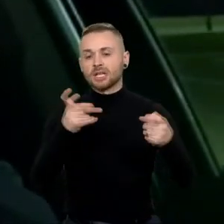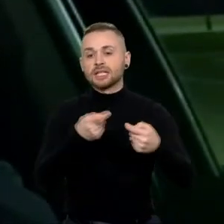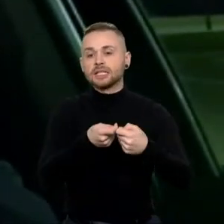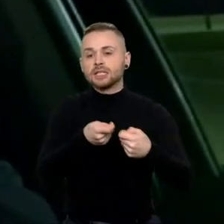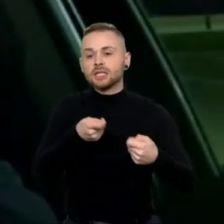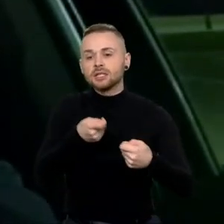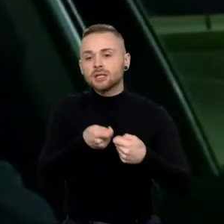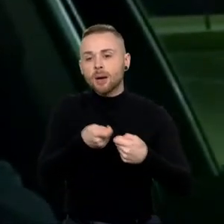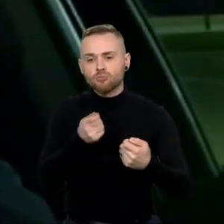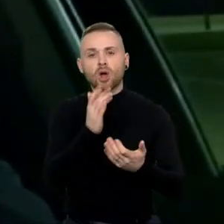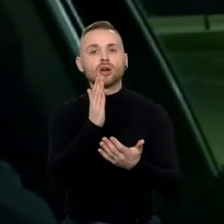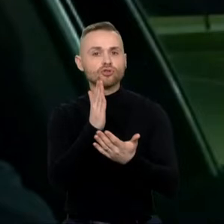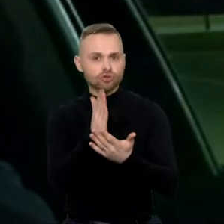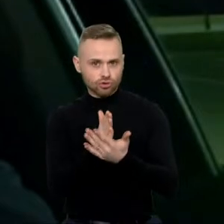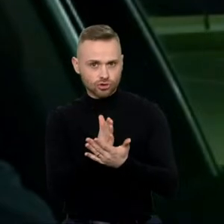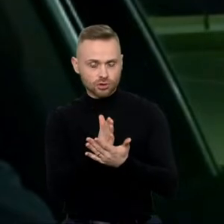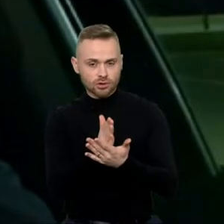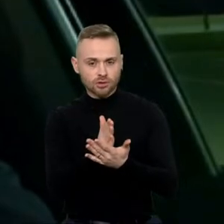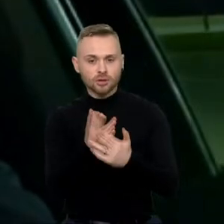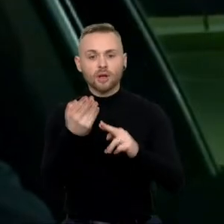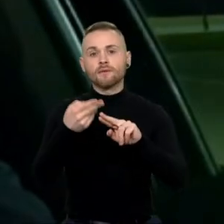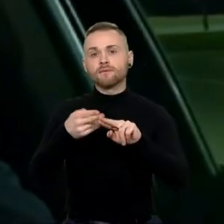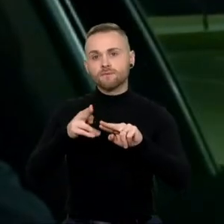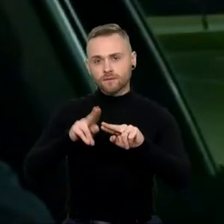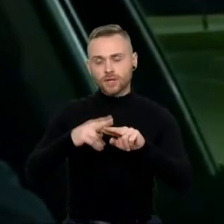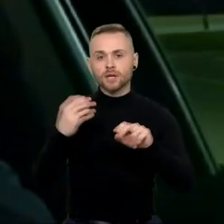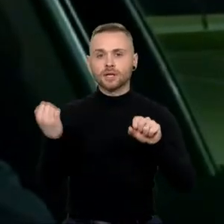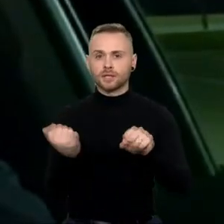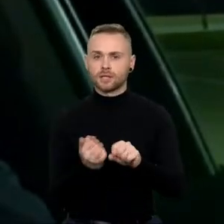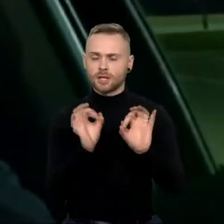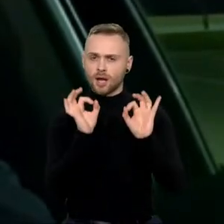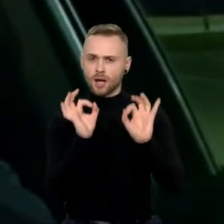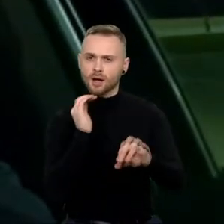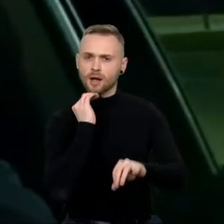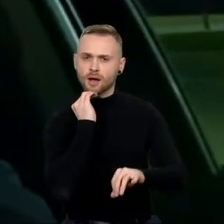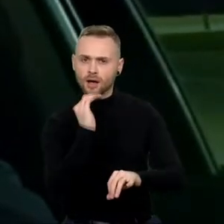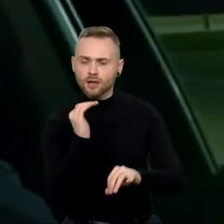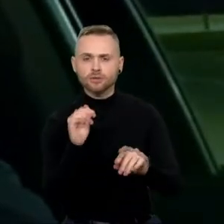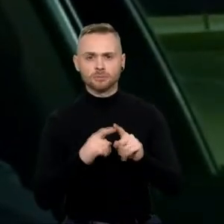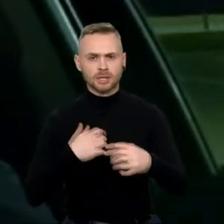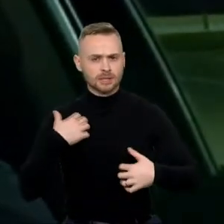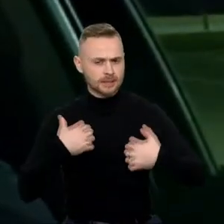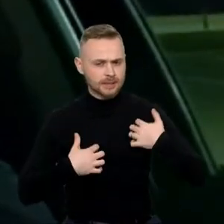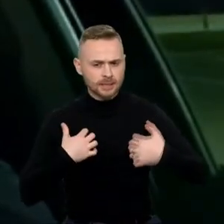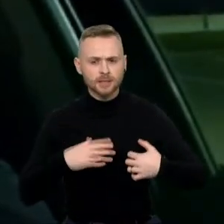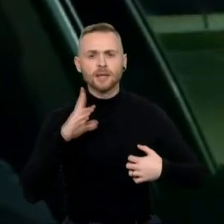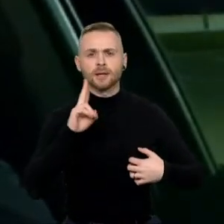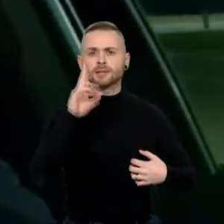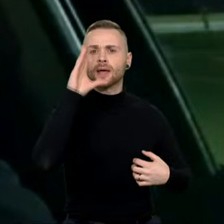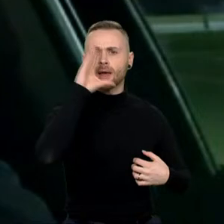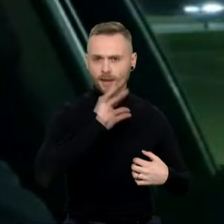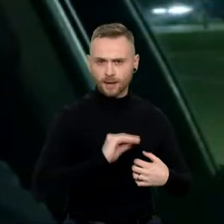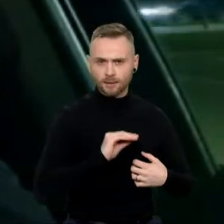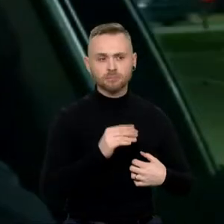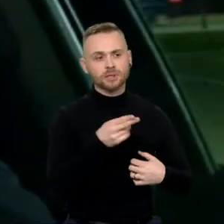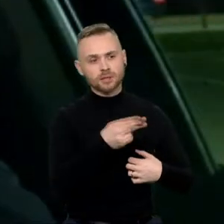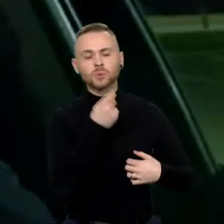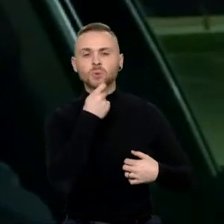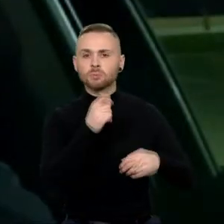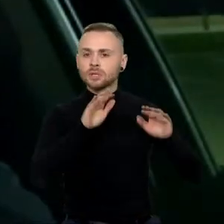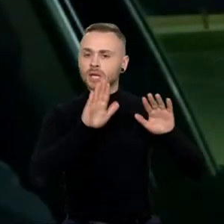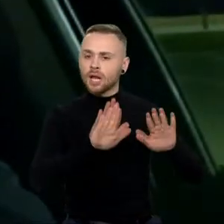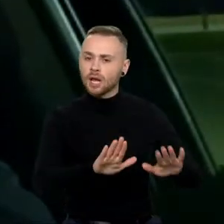kad reikia dinamikos, reikia tempo turbūt didesnio šioje